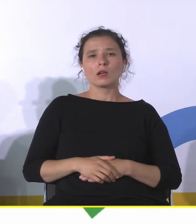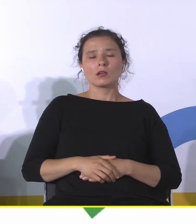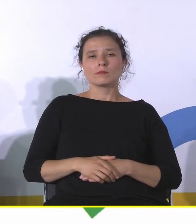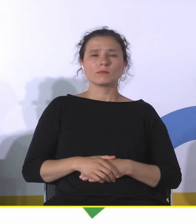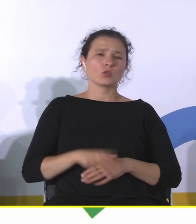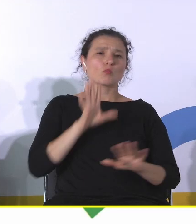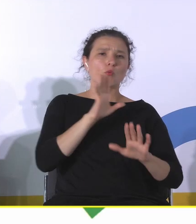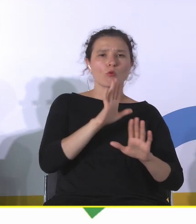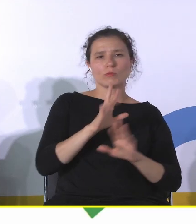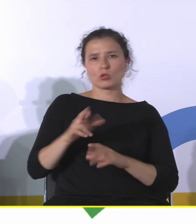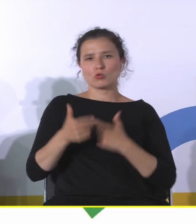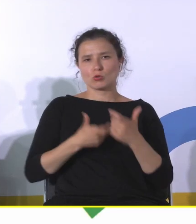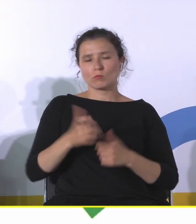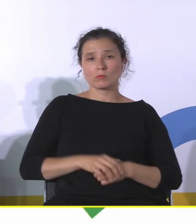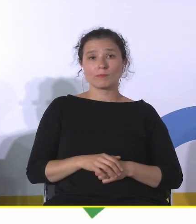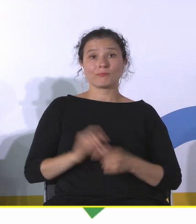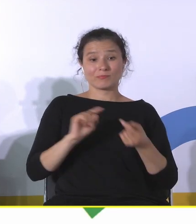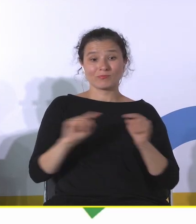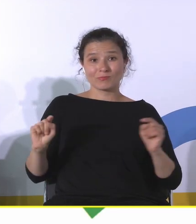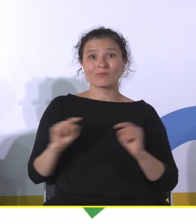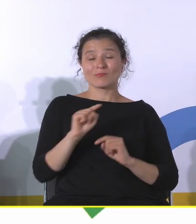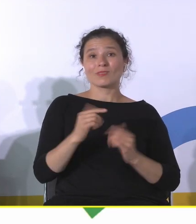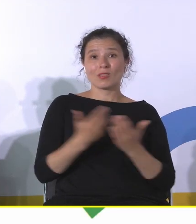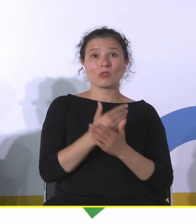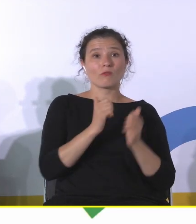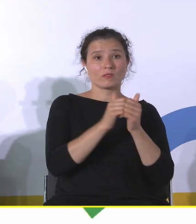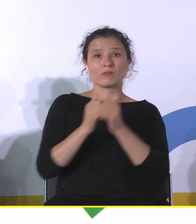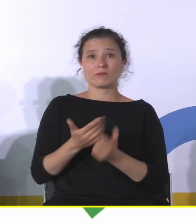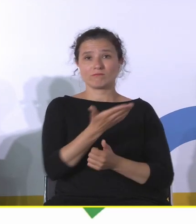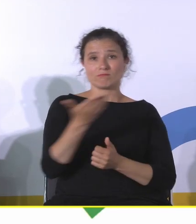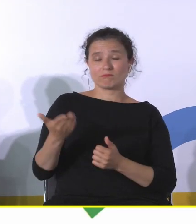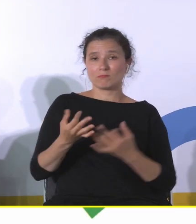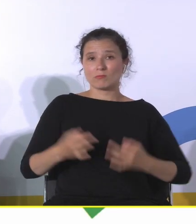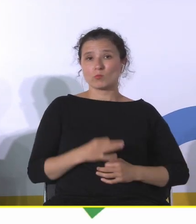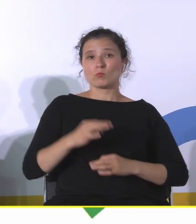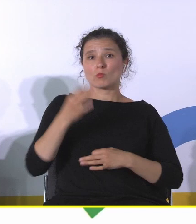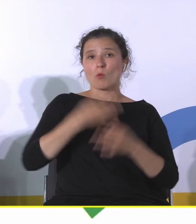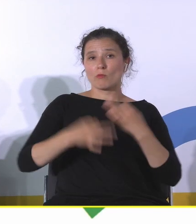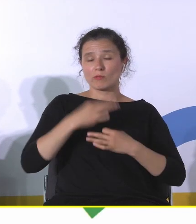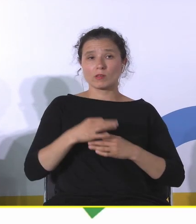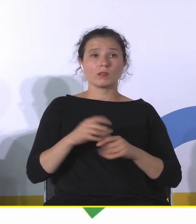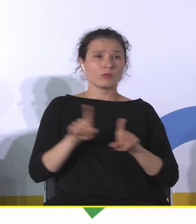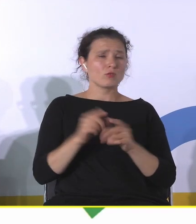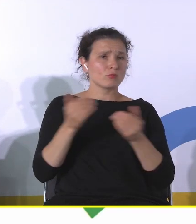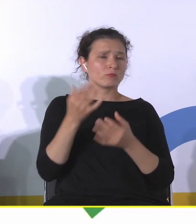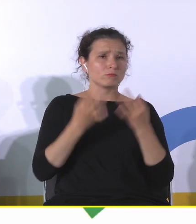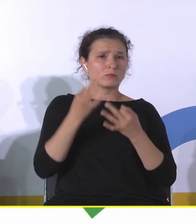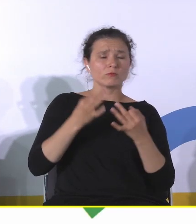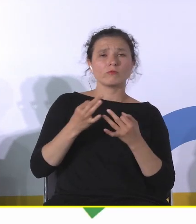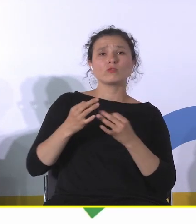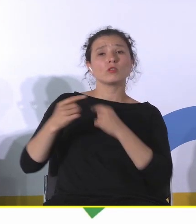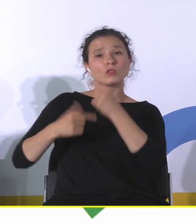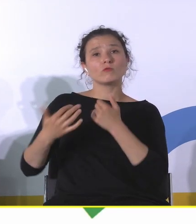I w tym kontekście notabene te nowe wyzwania, o których Państwo mówiliście wcześniej, też możemy się zastanowić, na ile dziedzictwo może nam w nich pomóc